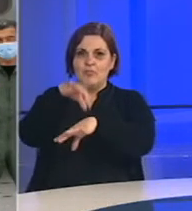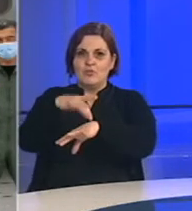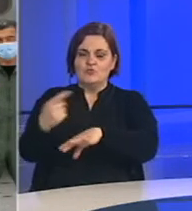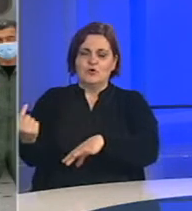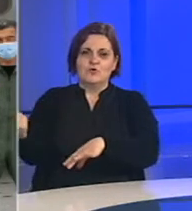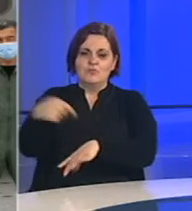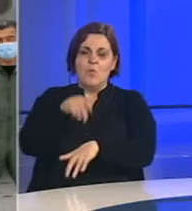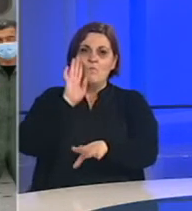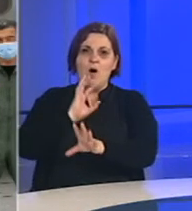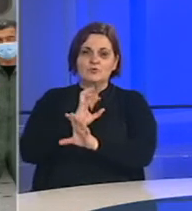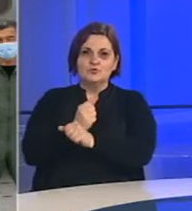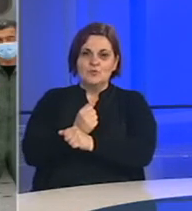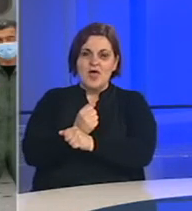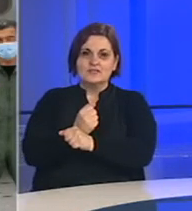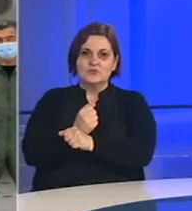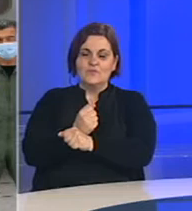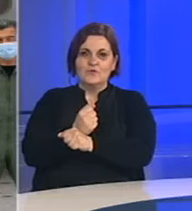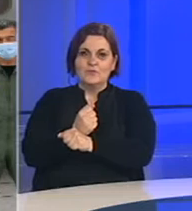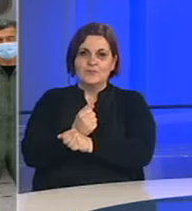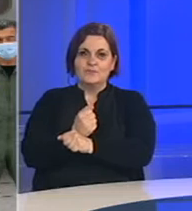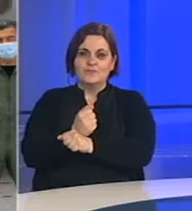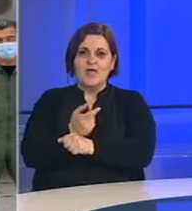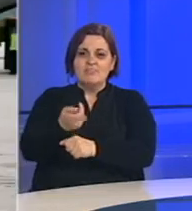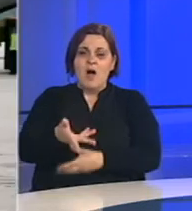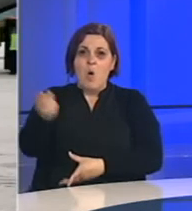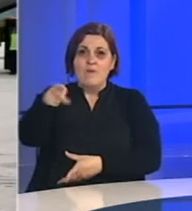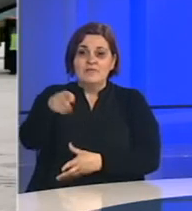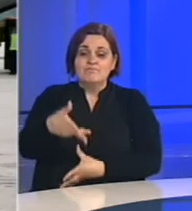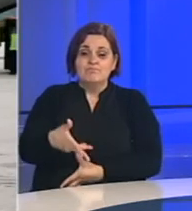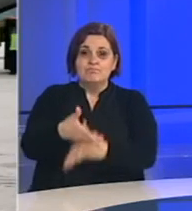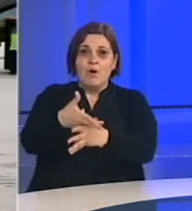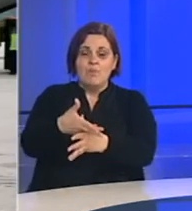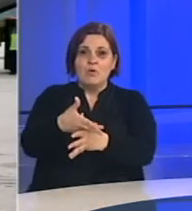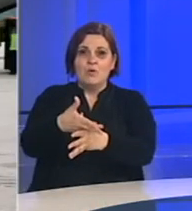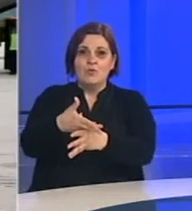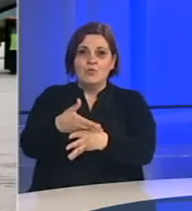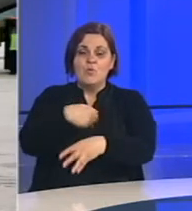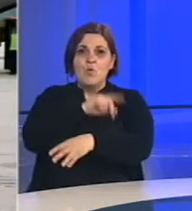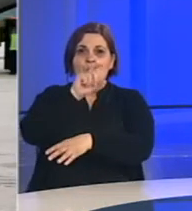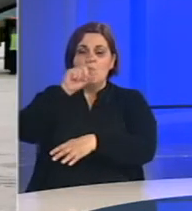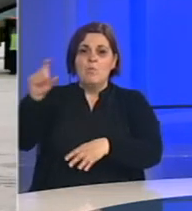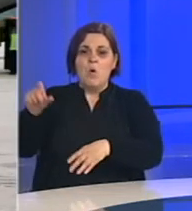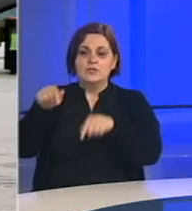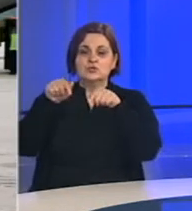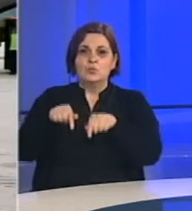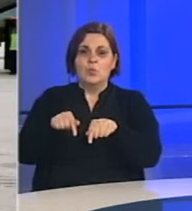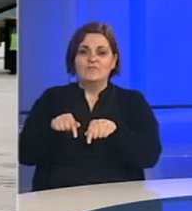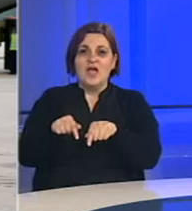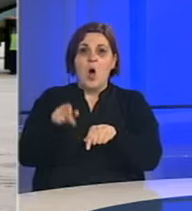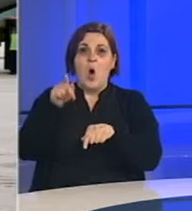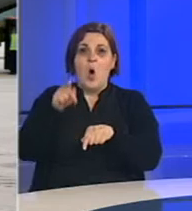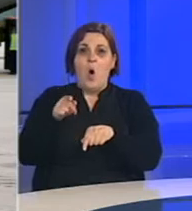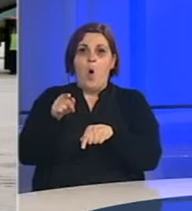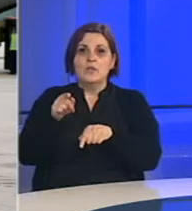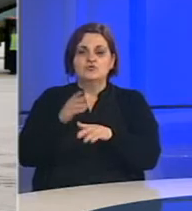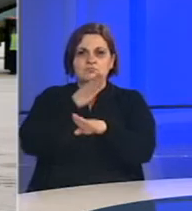u Bosnu i Hercegovine da pomognu bolnice ovdje. oni će